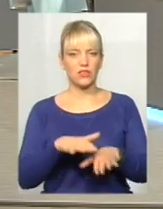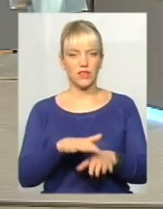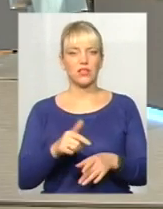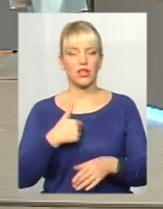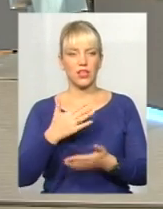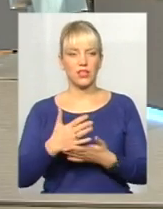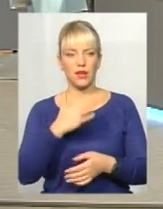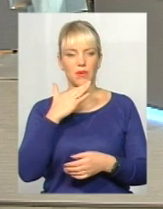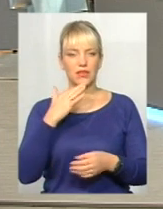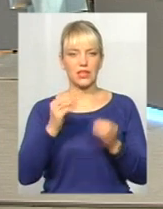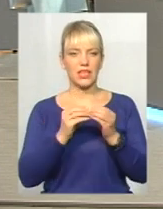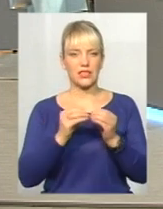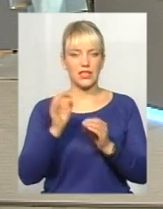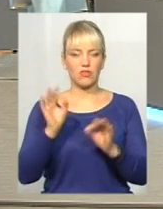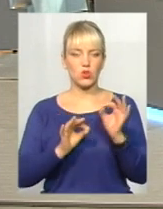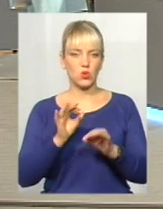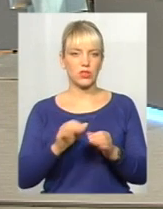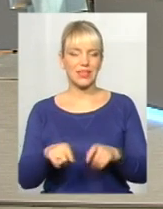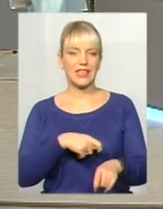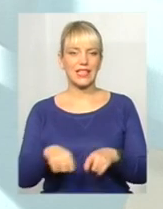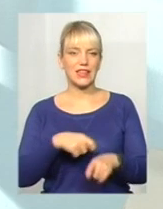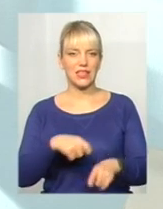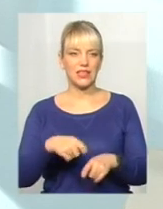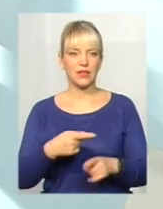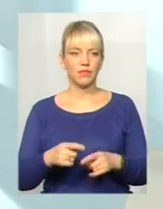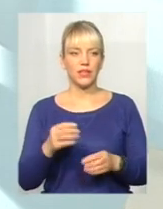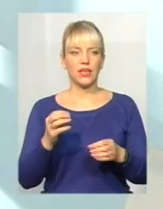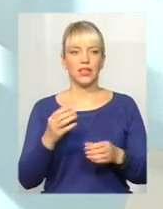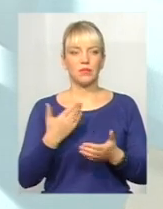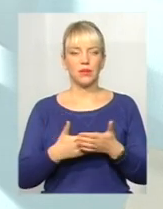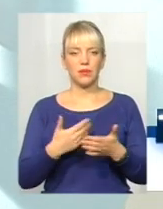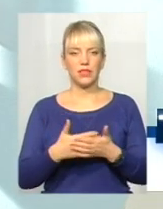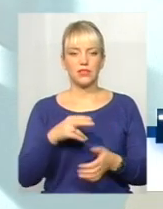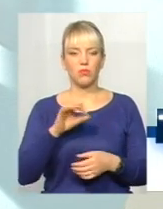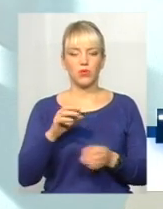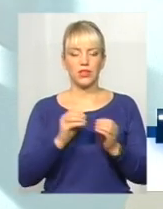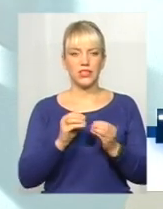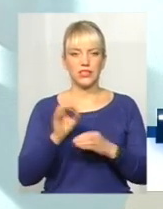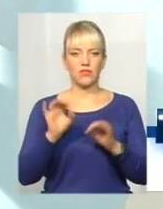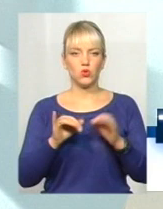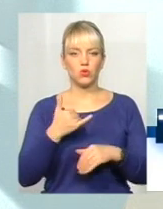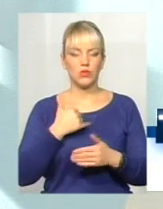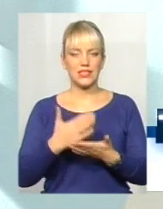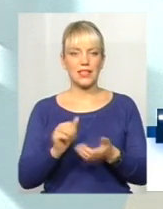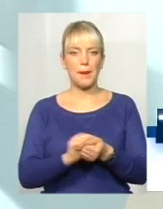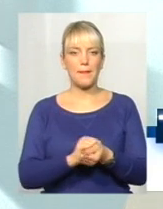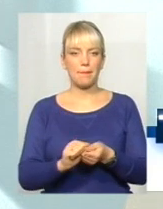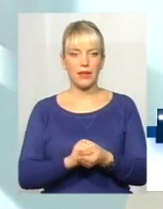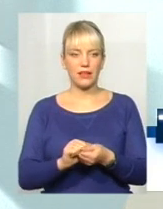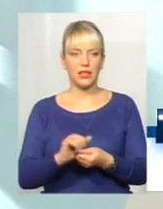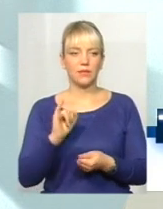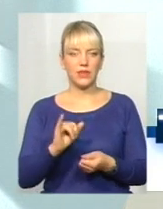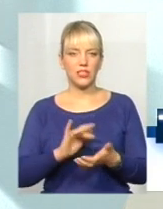кількість відходів, до 10% відходів тканин. Приблизно по 10% в нас йде папір і